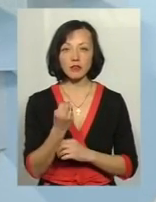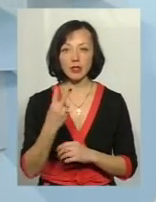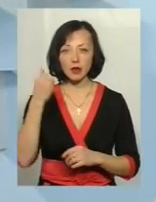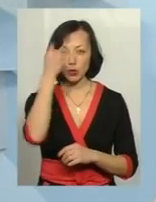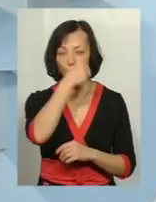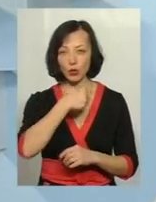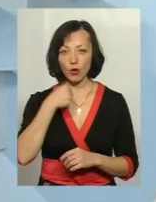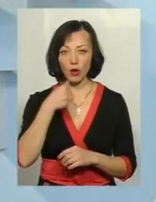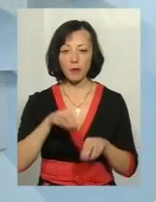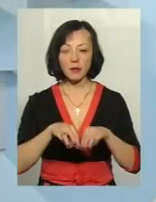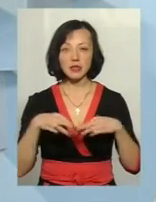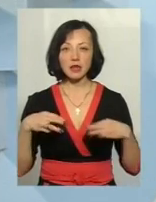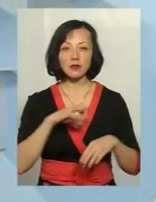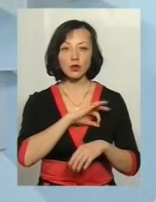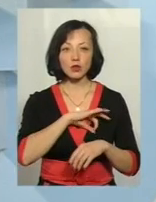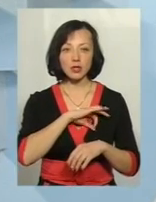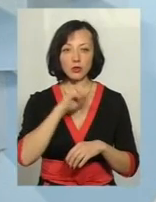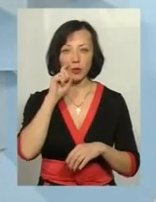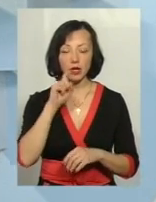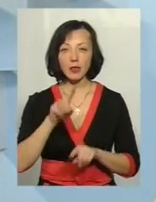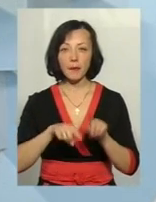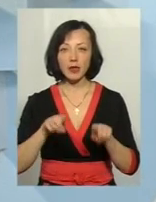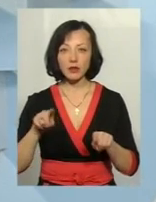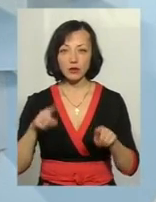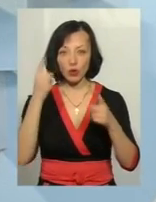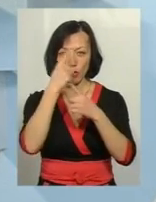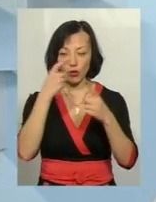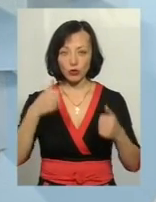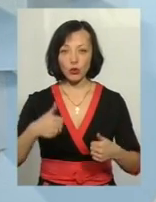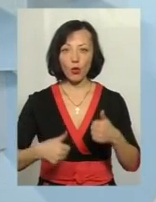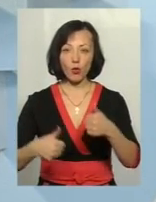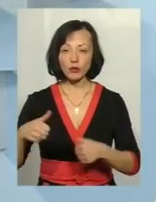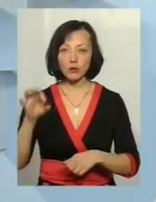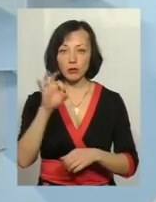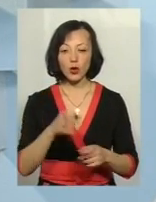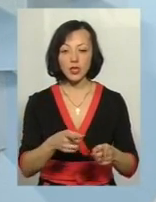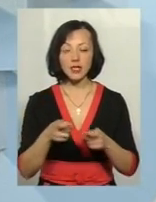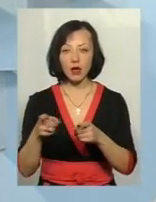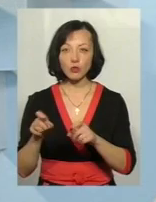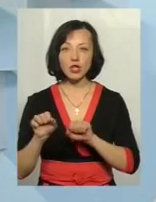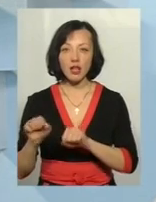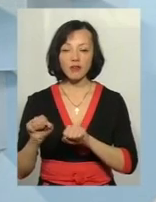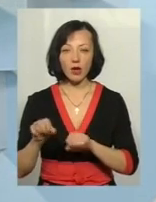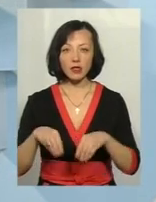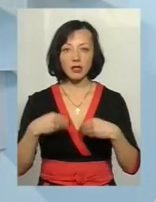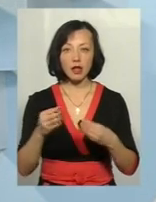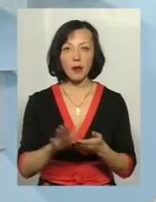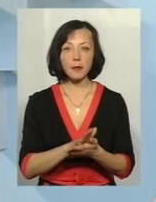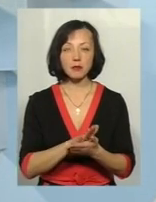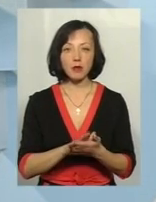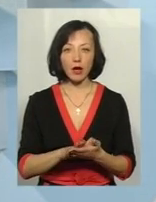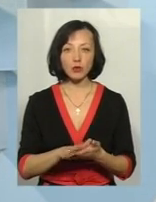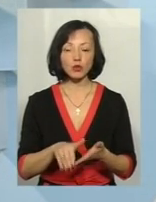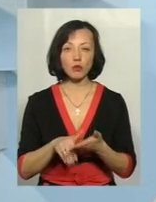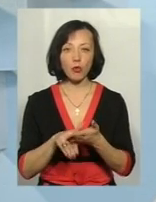року, Міністерство юстиції України періодично оголошує конкурси про залучення адвокатів до надання безоплатної правової